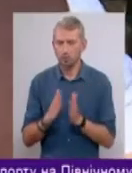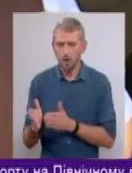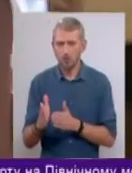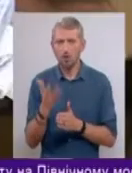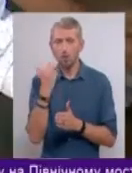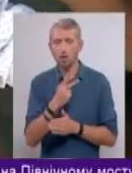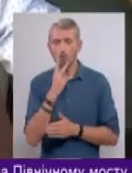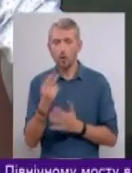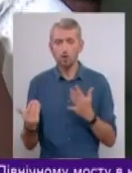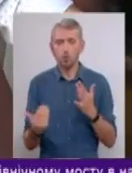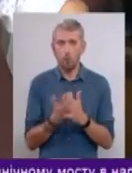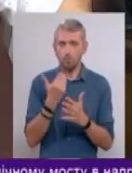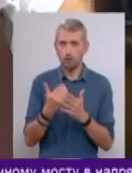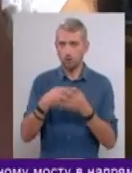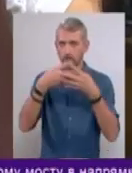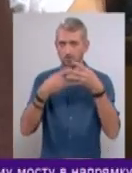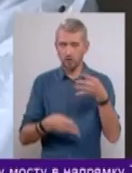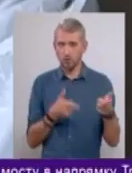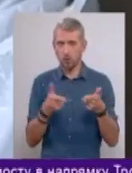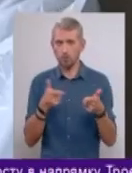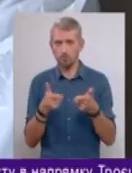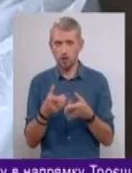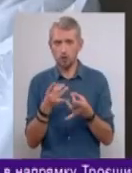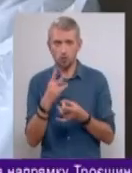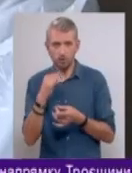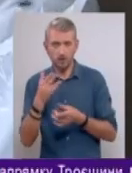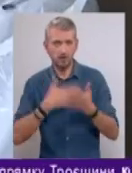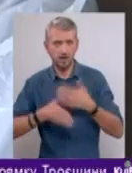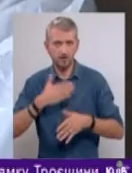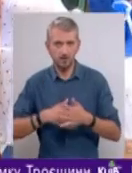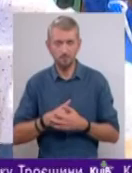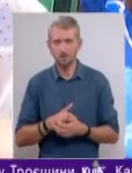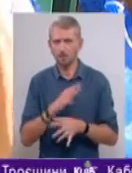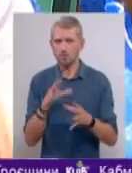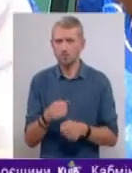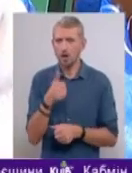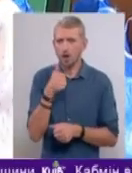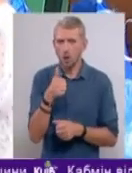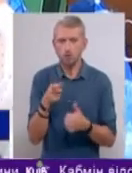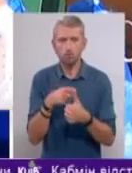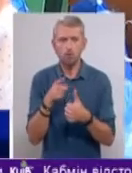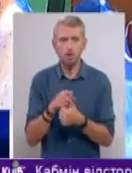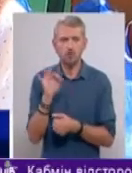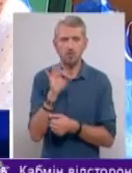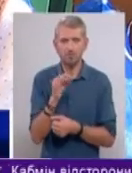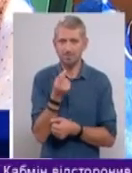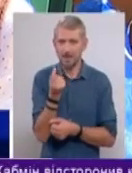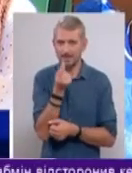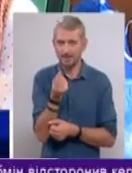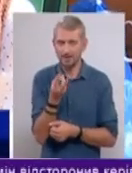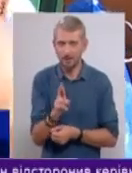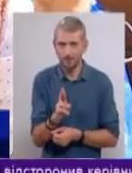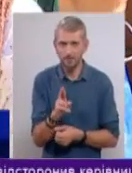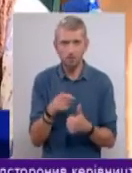коли побачила новинку у списку заготівельної сировини, зраділа. Це добре, по-перше, насіння, по-перше.